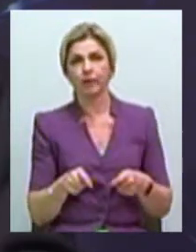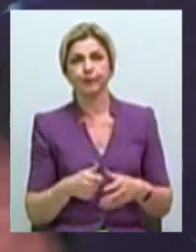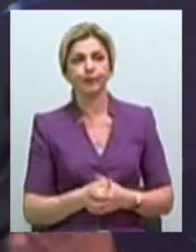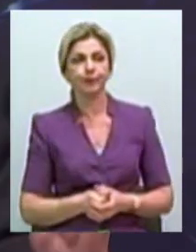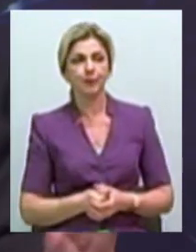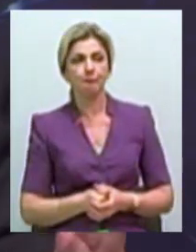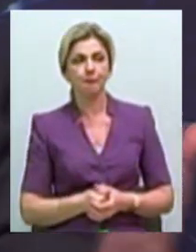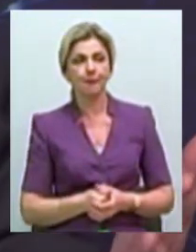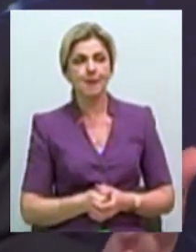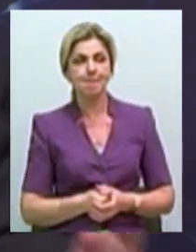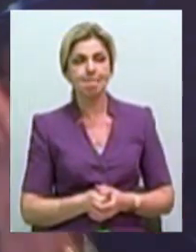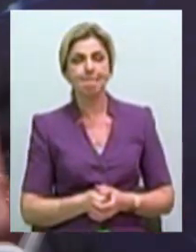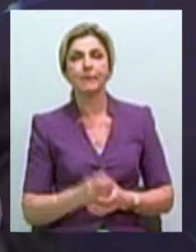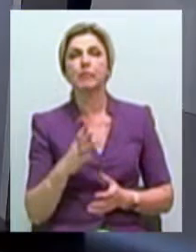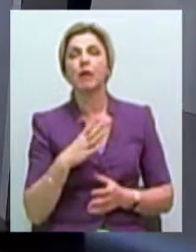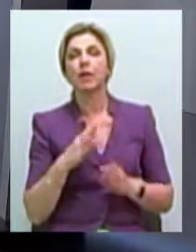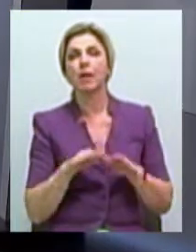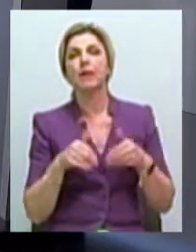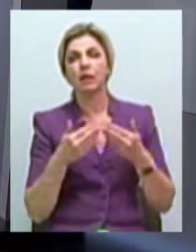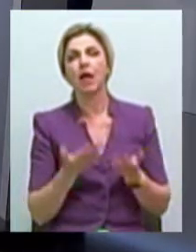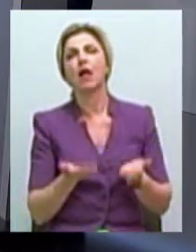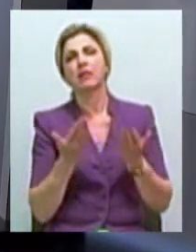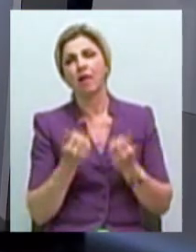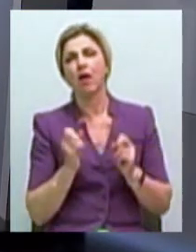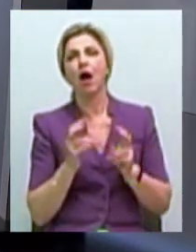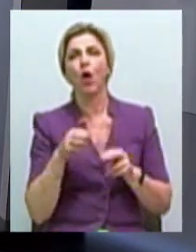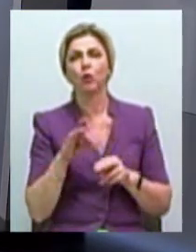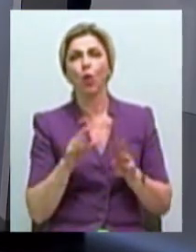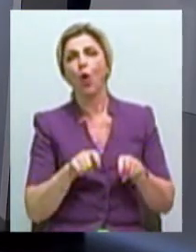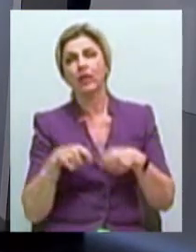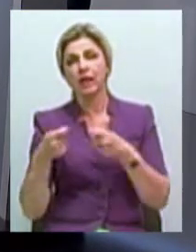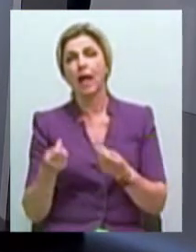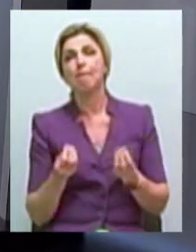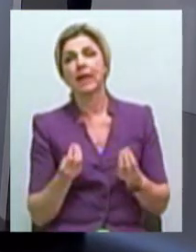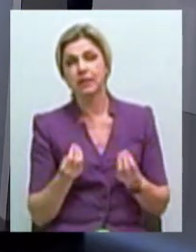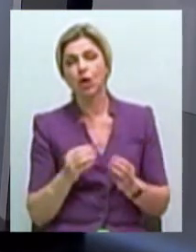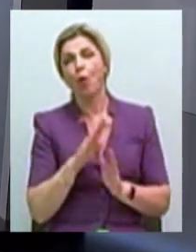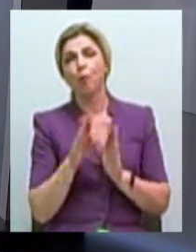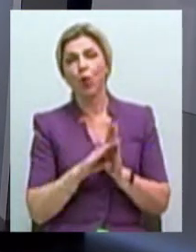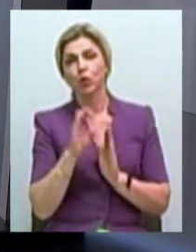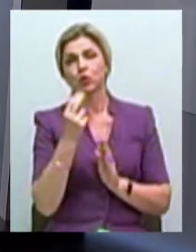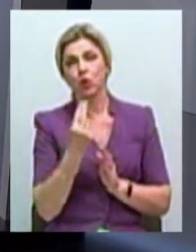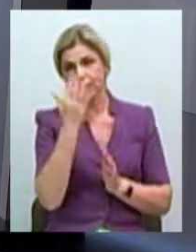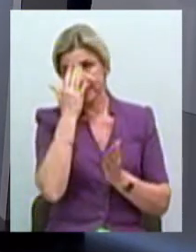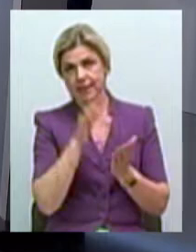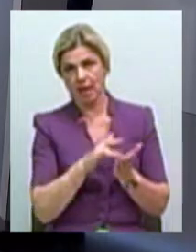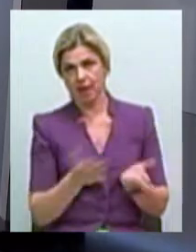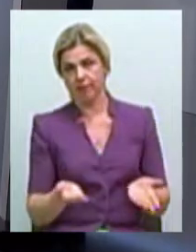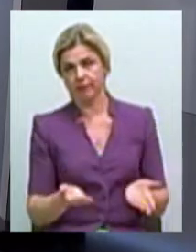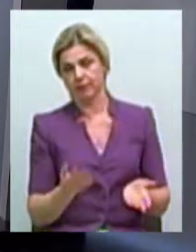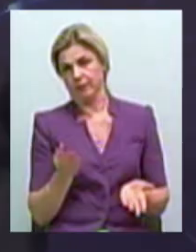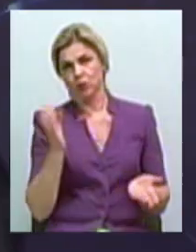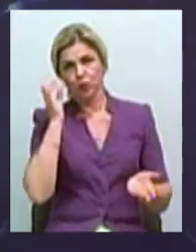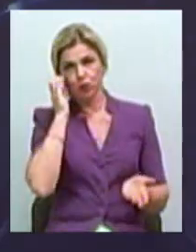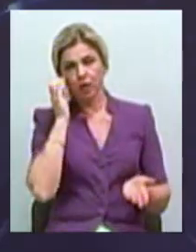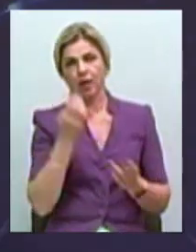там звучали пропонання, що давайте ми його як-нібуд віддадим бізнесу під соціальні ціли. Ну, слушайте,